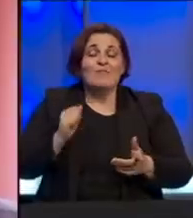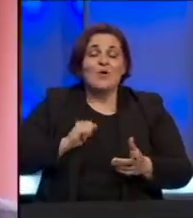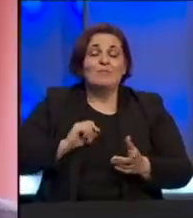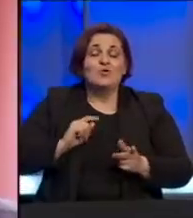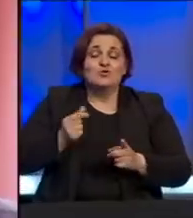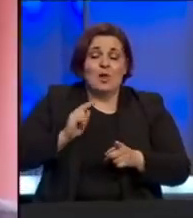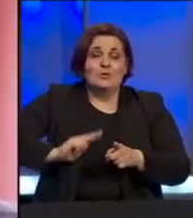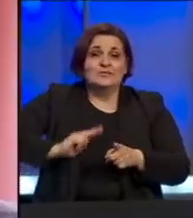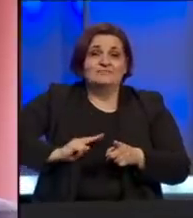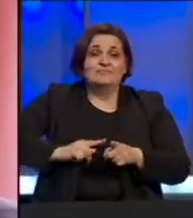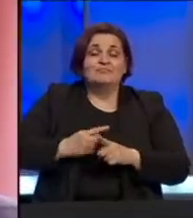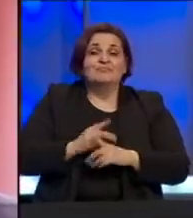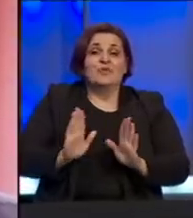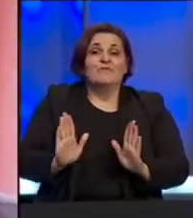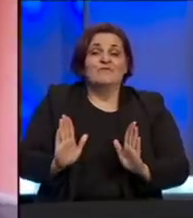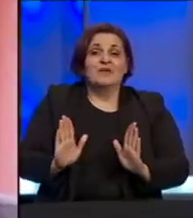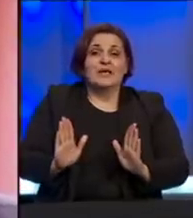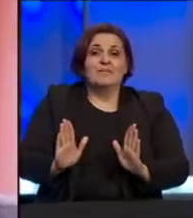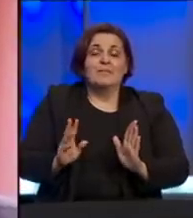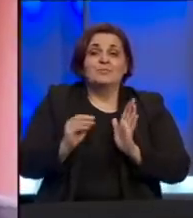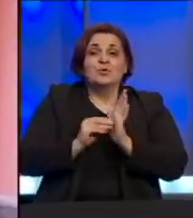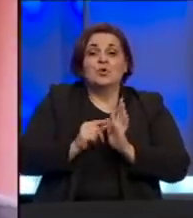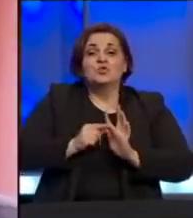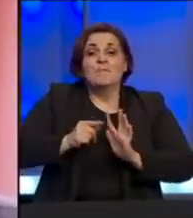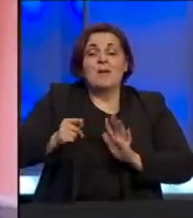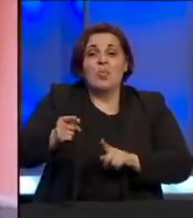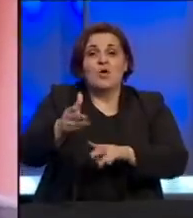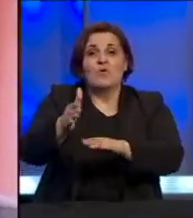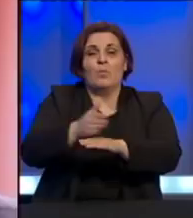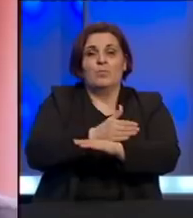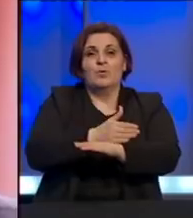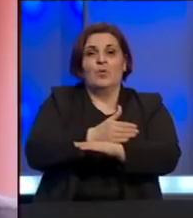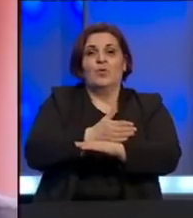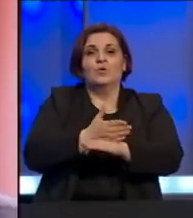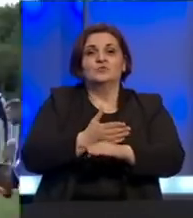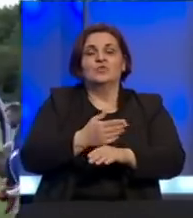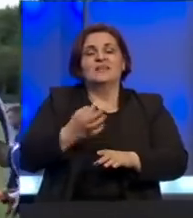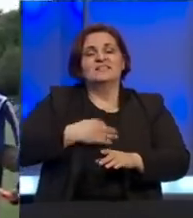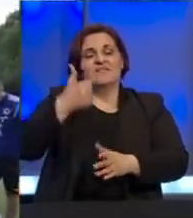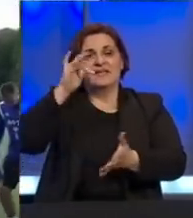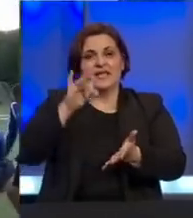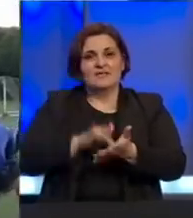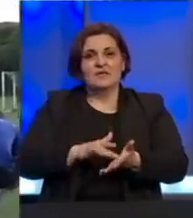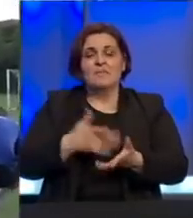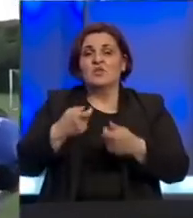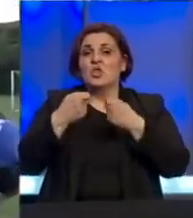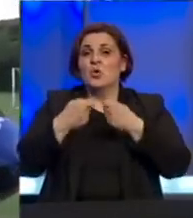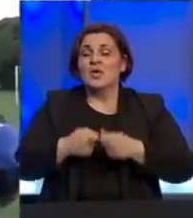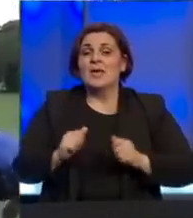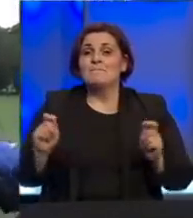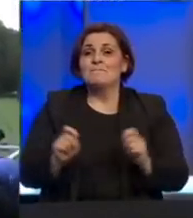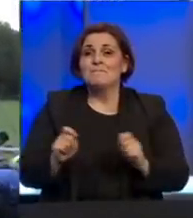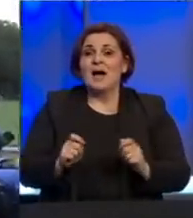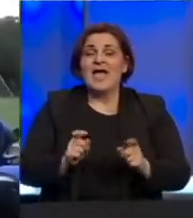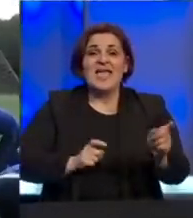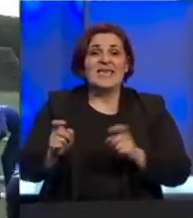još da se strpimo u ovo vrijeme još malo da ovo prođe strali ipak na prvom mjestu pored klubskog na pauz je i